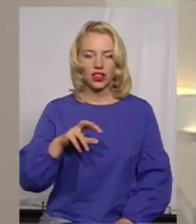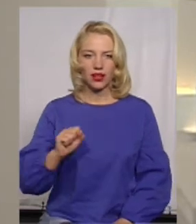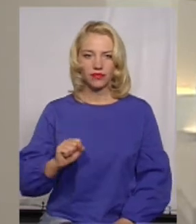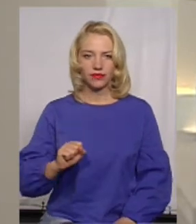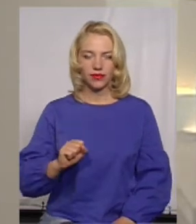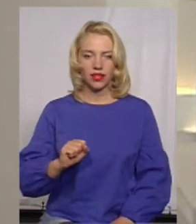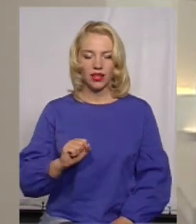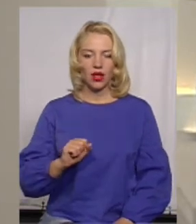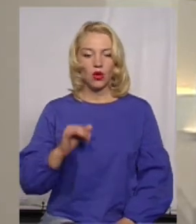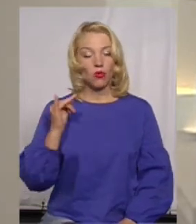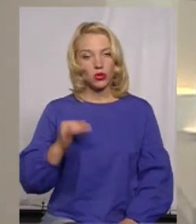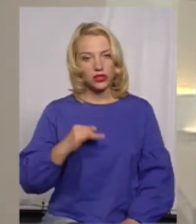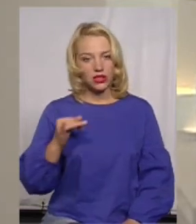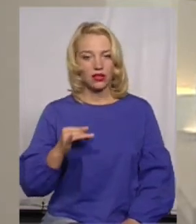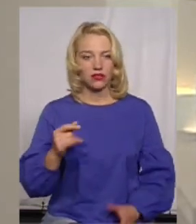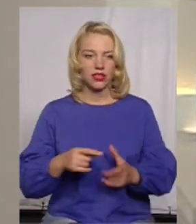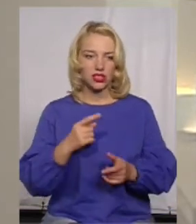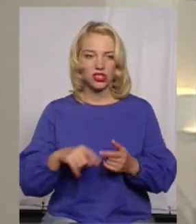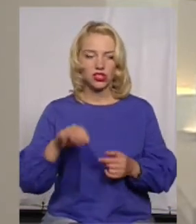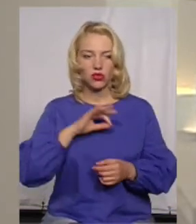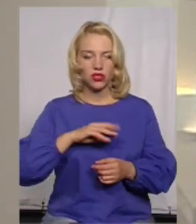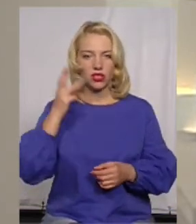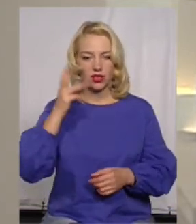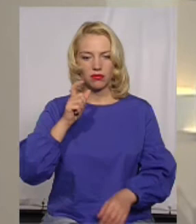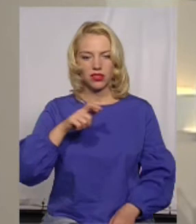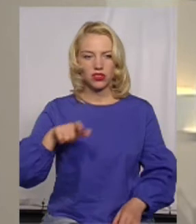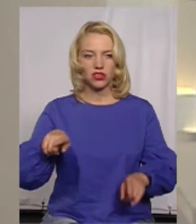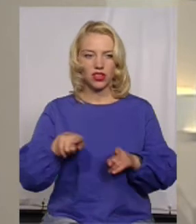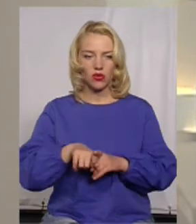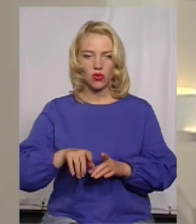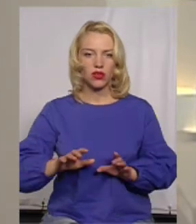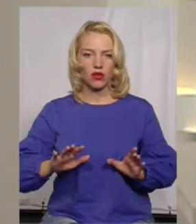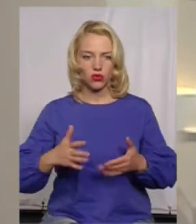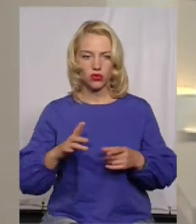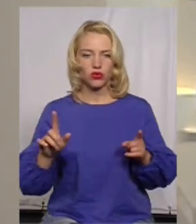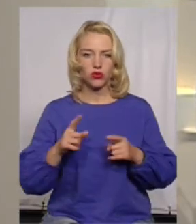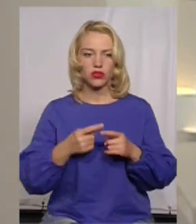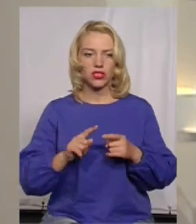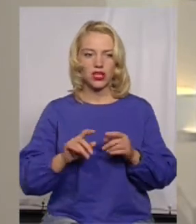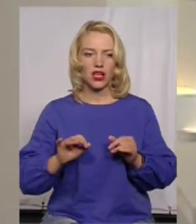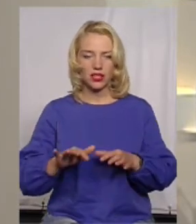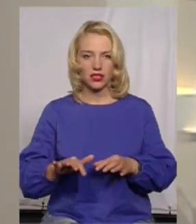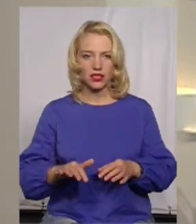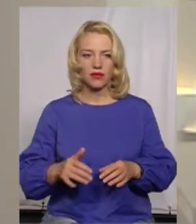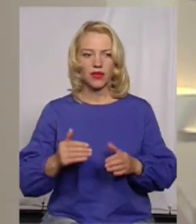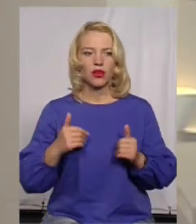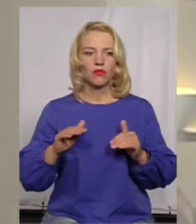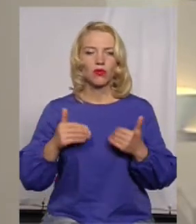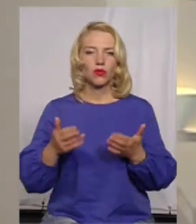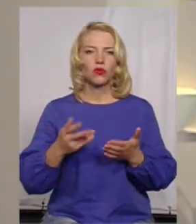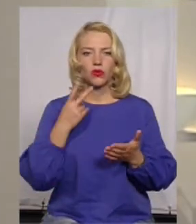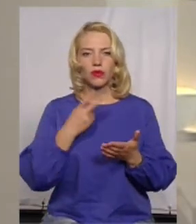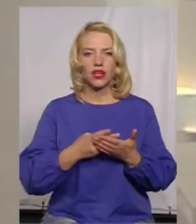поцікавився, чи скористалися хмельничани такою нагодою, що це за акція. Пропоную